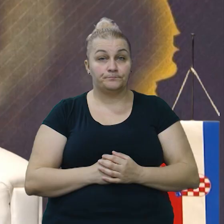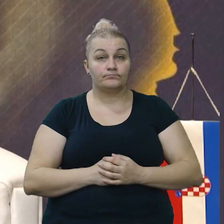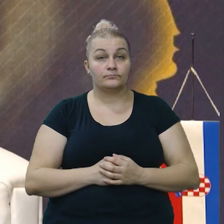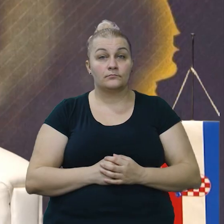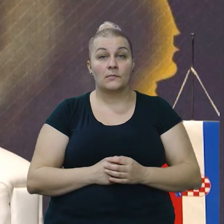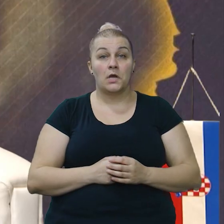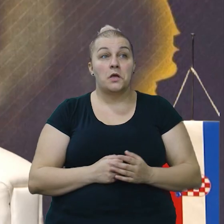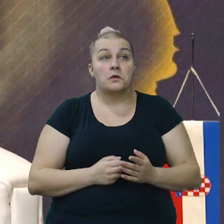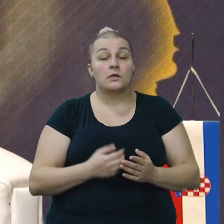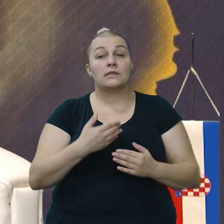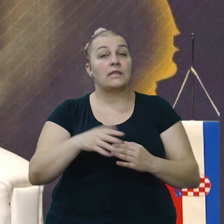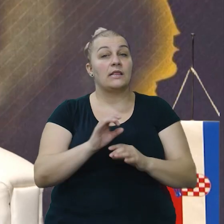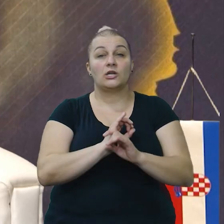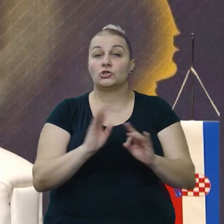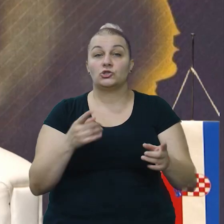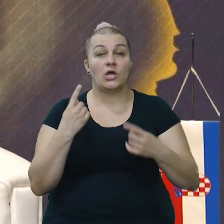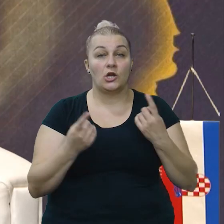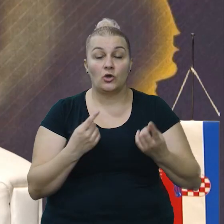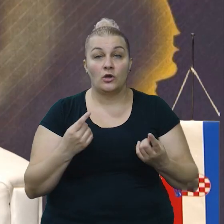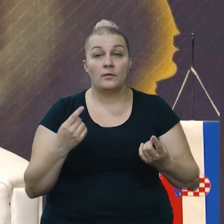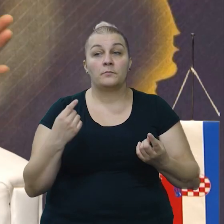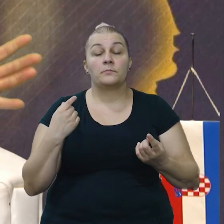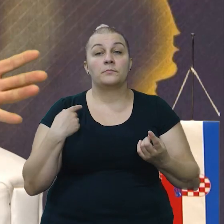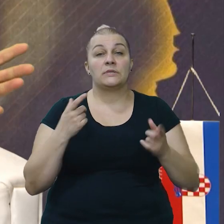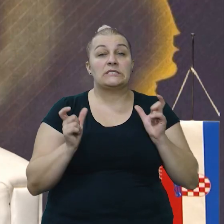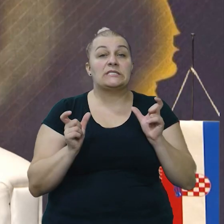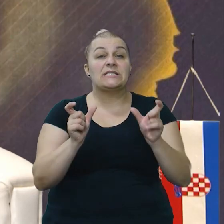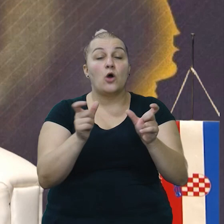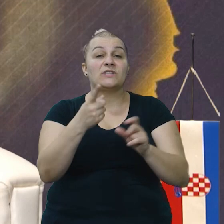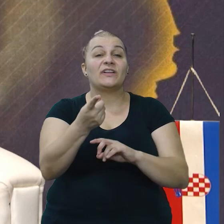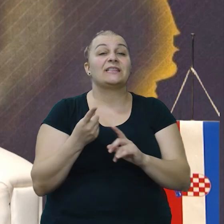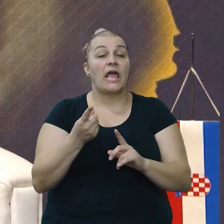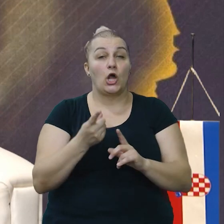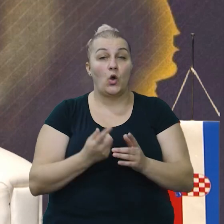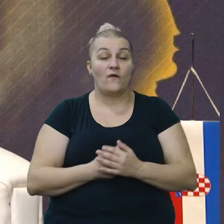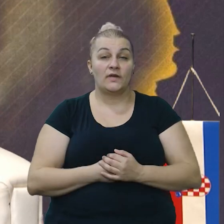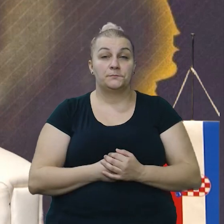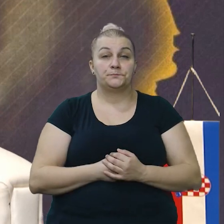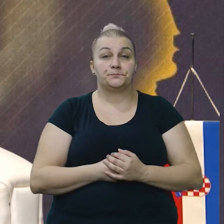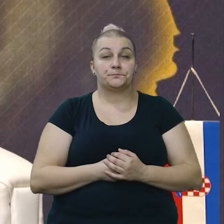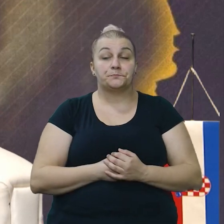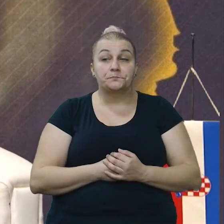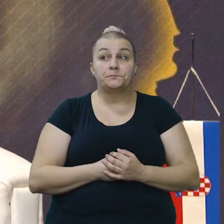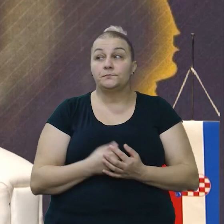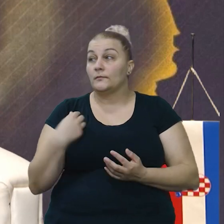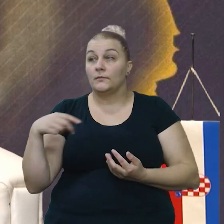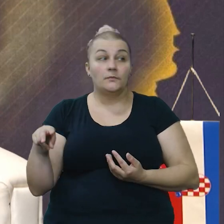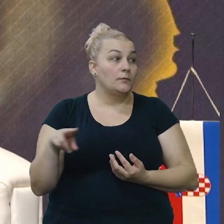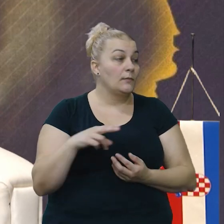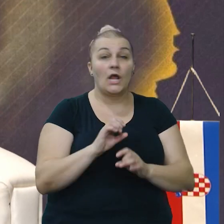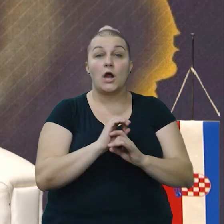Ništa se ne događa. Da, i tu zaustavite tankove koji je samo šta nisu došli. Da, ništa se ne dešava,